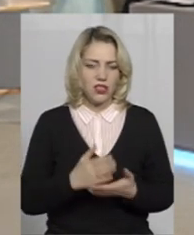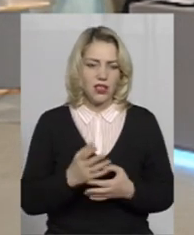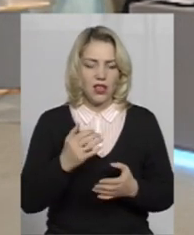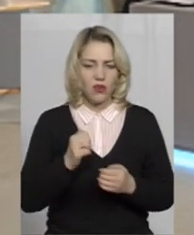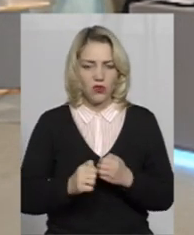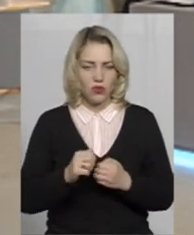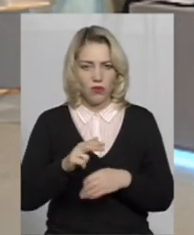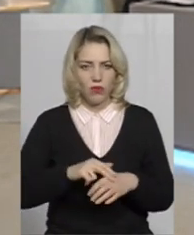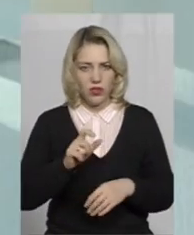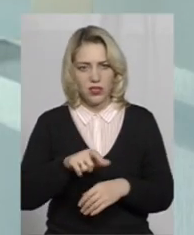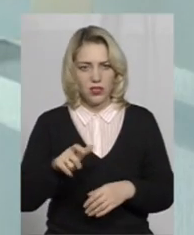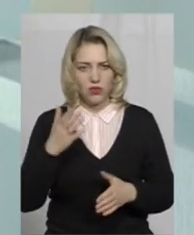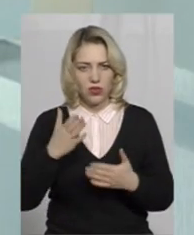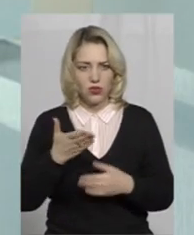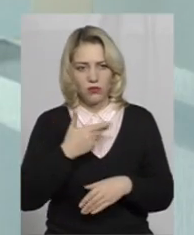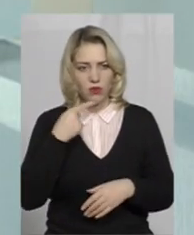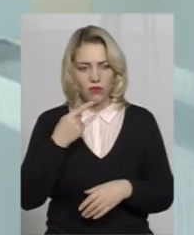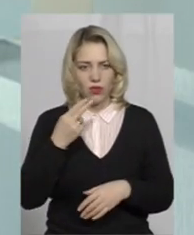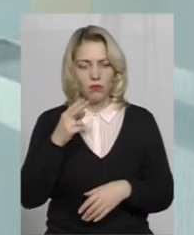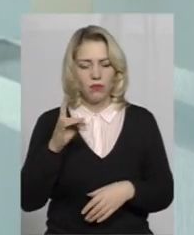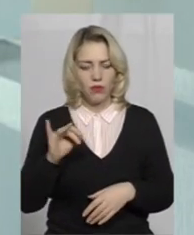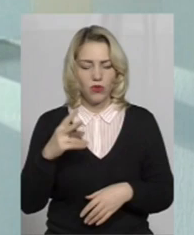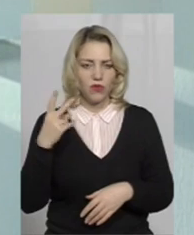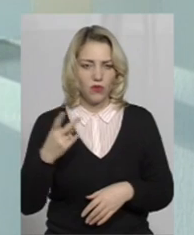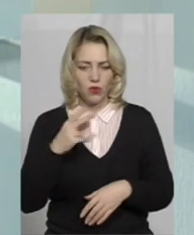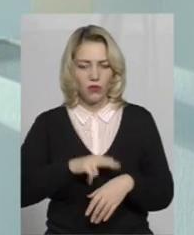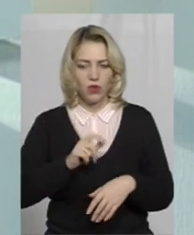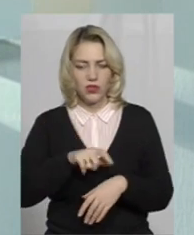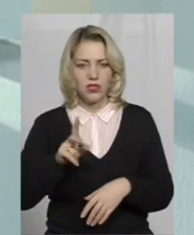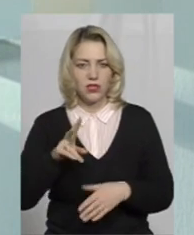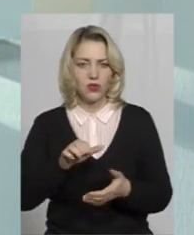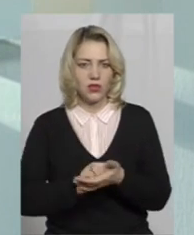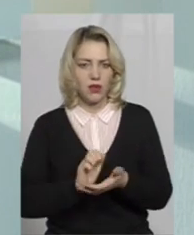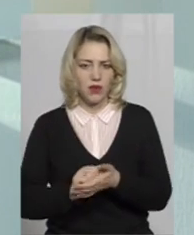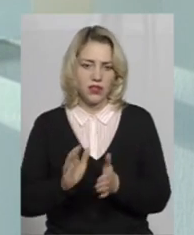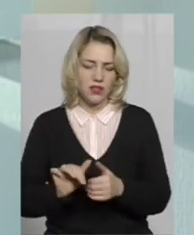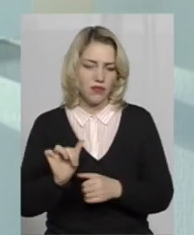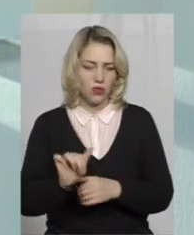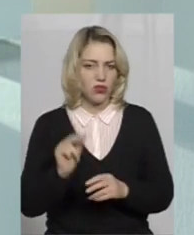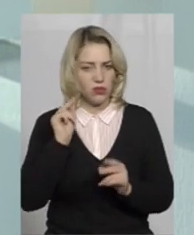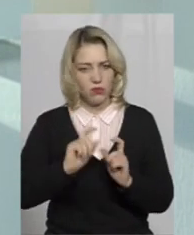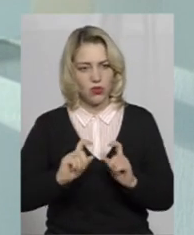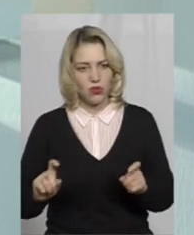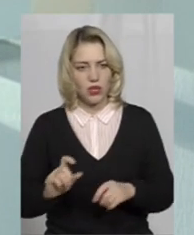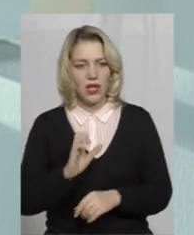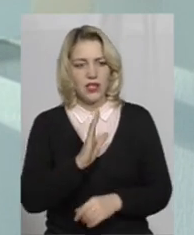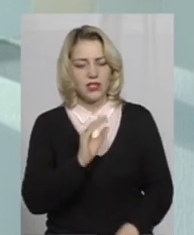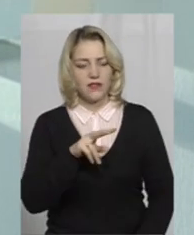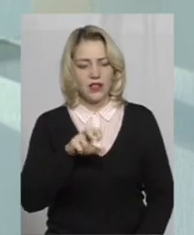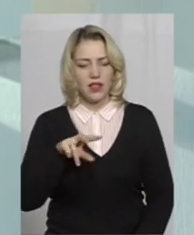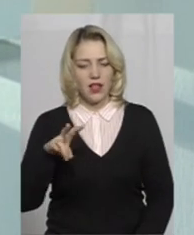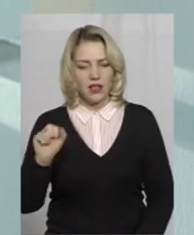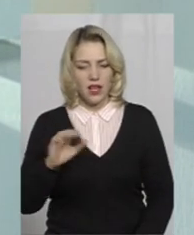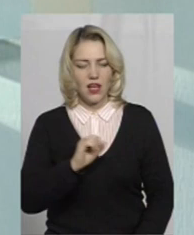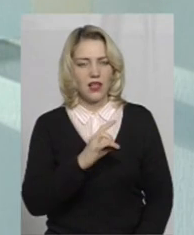поліцейського. Якщо ми говоримо про двох поліцейських, які займаються виключно школами, це Світлана і Андрій у нас,